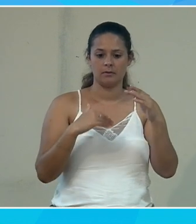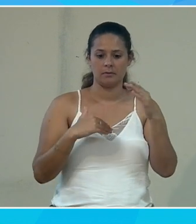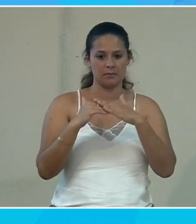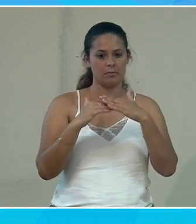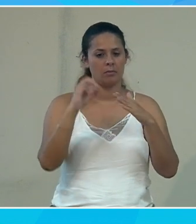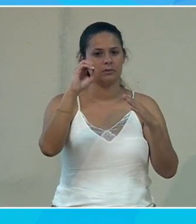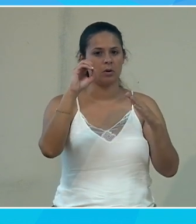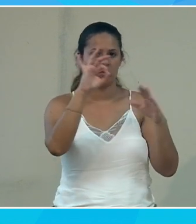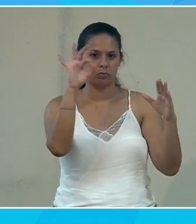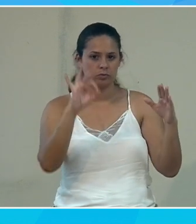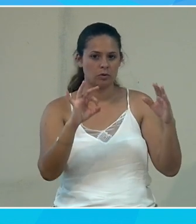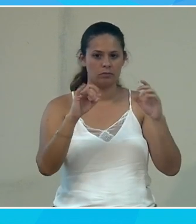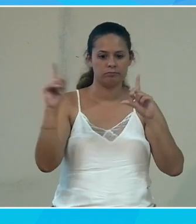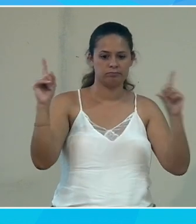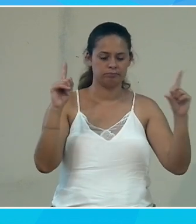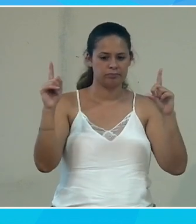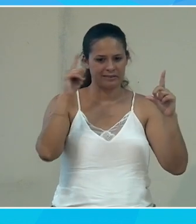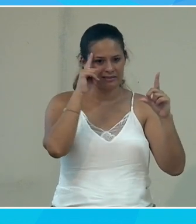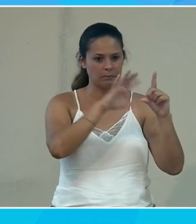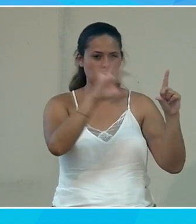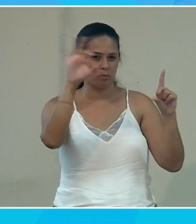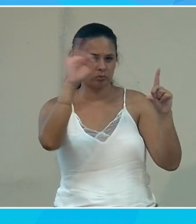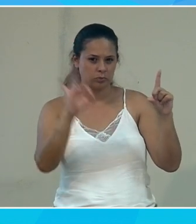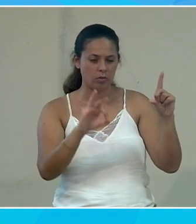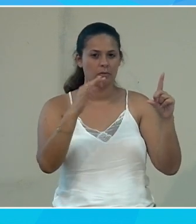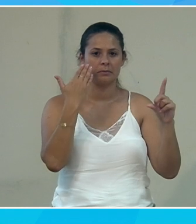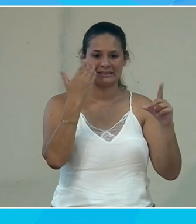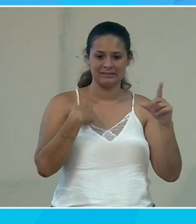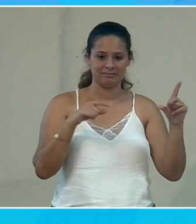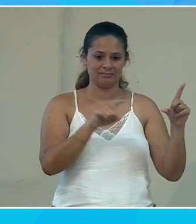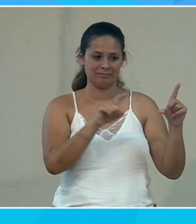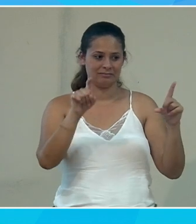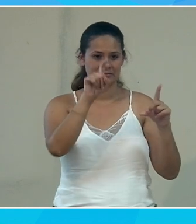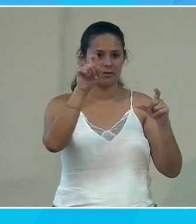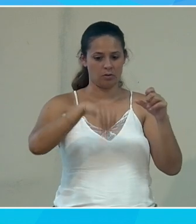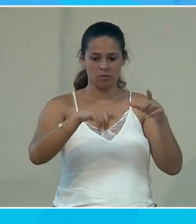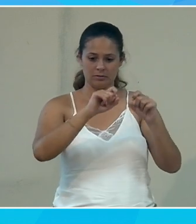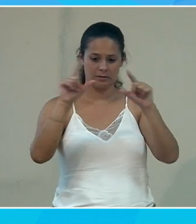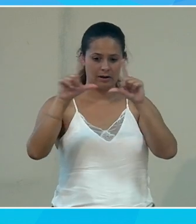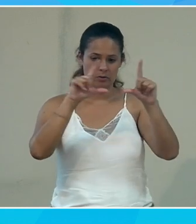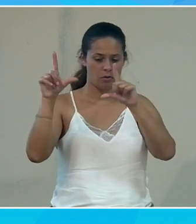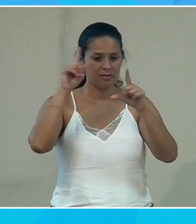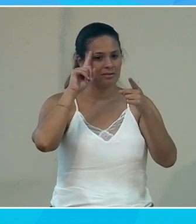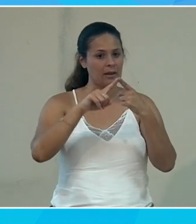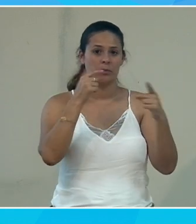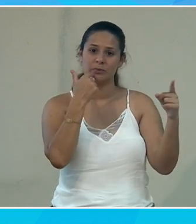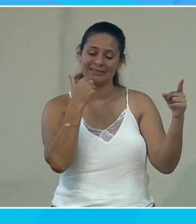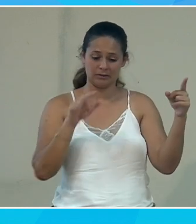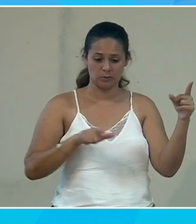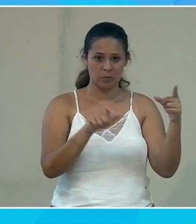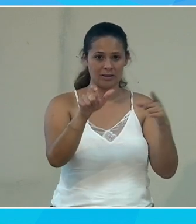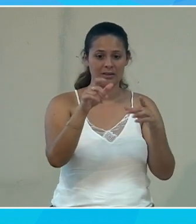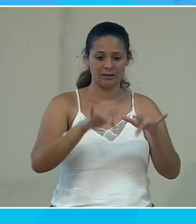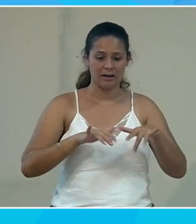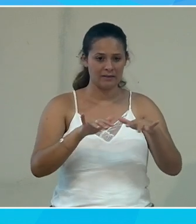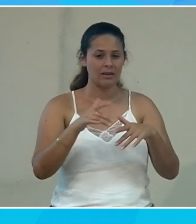0% une bande maximum qui est par exemple 100% quand je vais me déplacer mon slider je vais devoir pouvoir l'utiliser à la souris au clavier